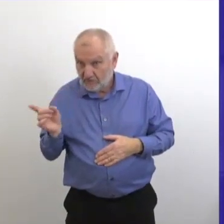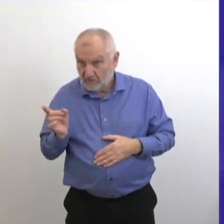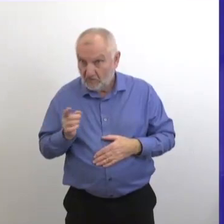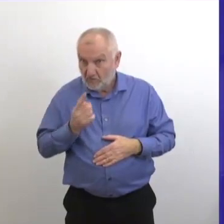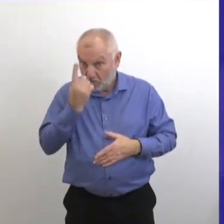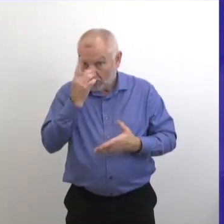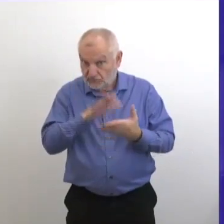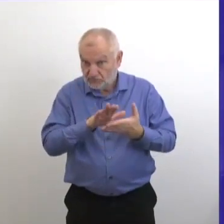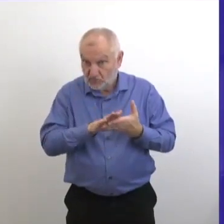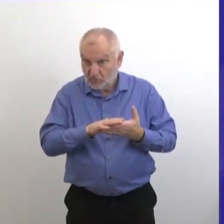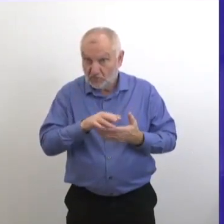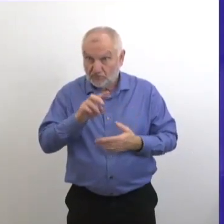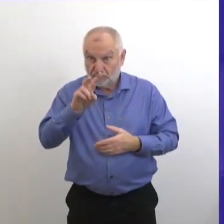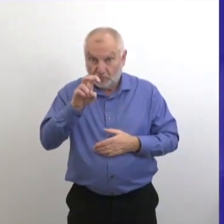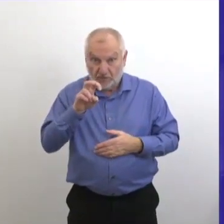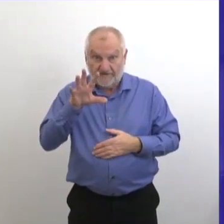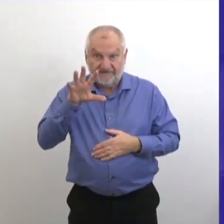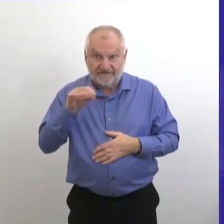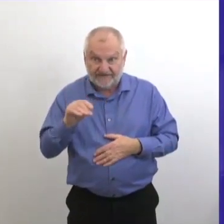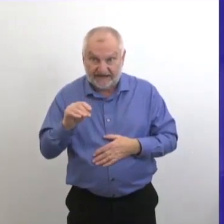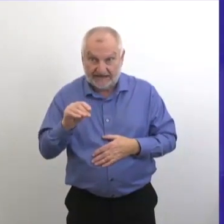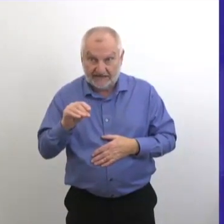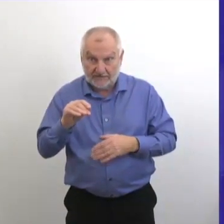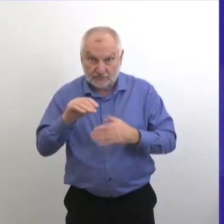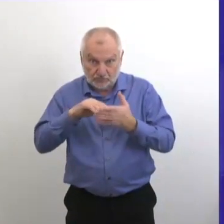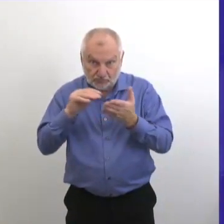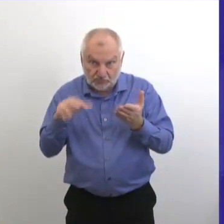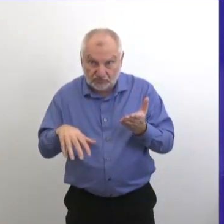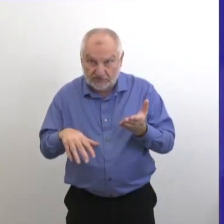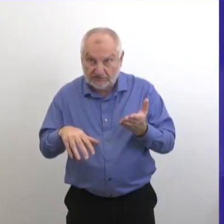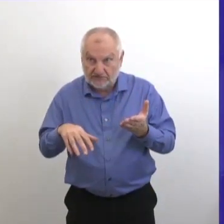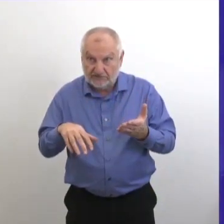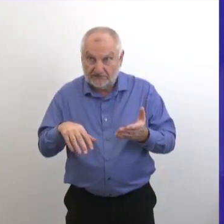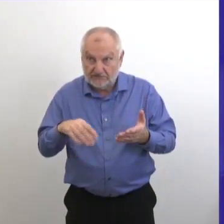Une école avait 50 enfants qui ont dû s'auto-isoler